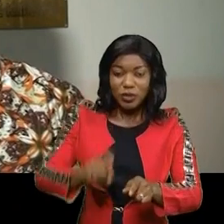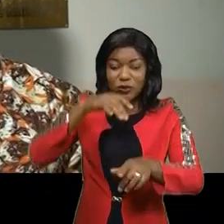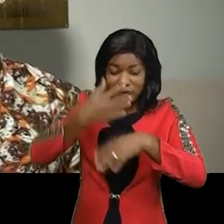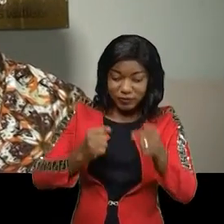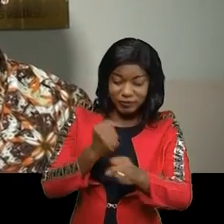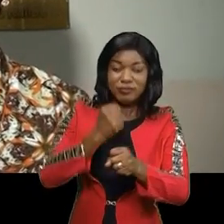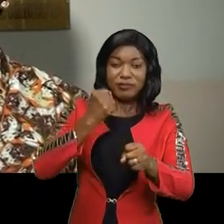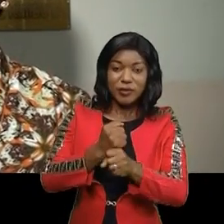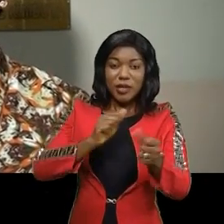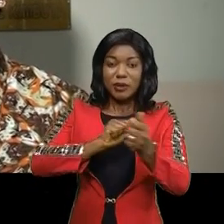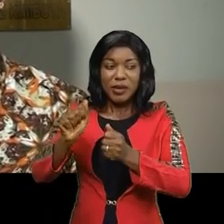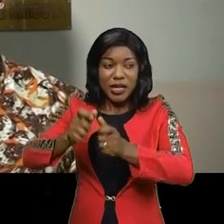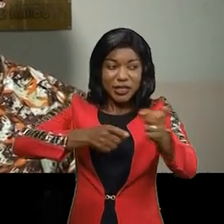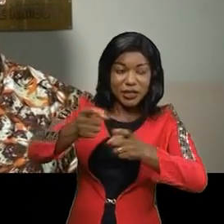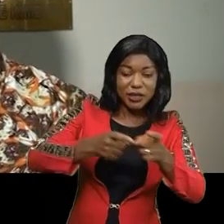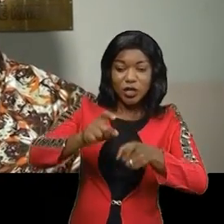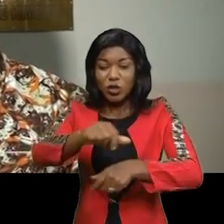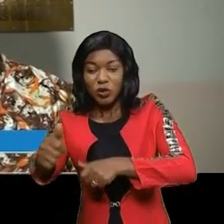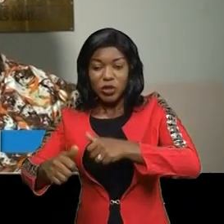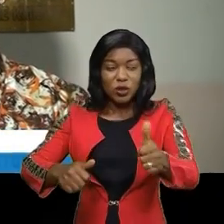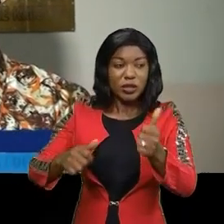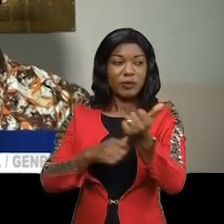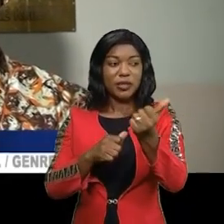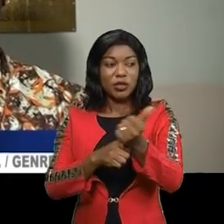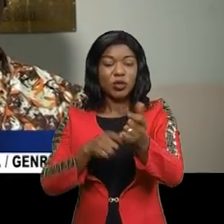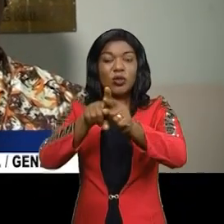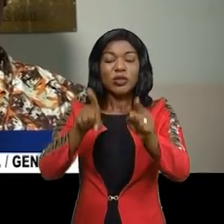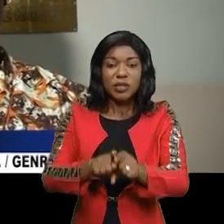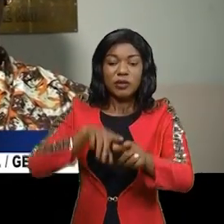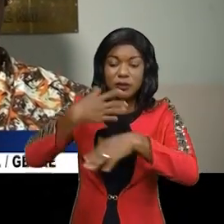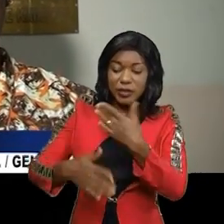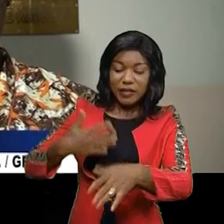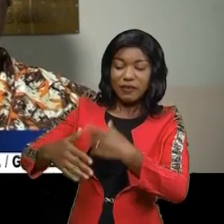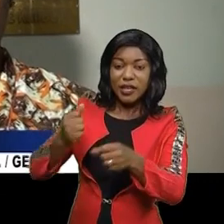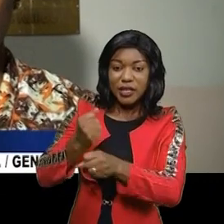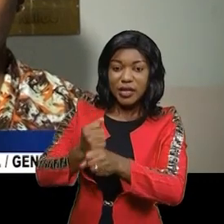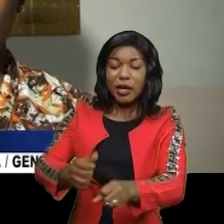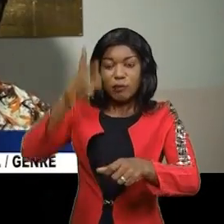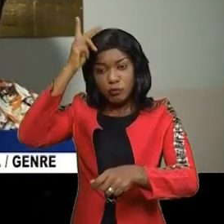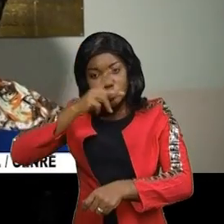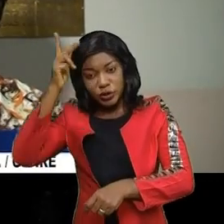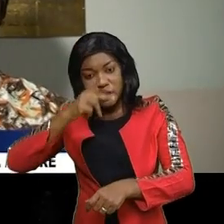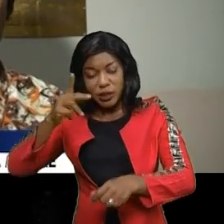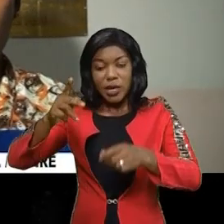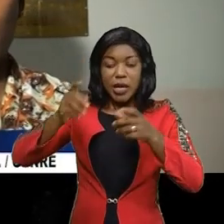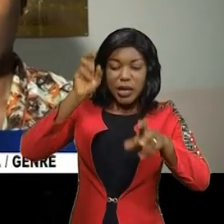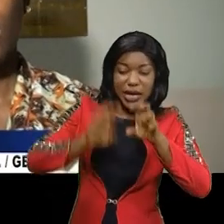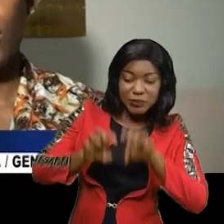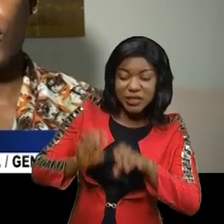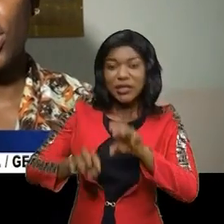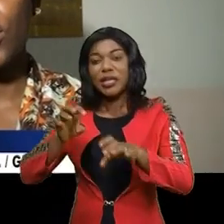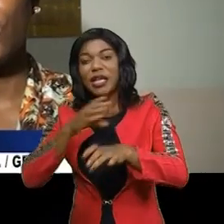au travers le coaching de nos autres entre guillemets et dont des fonctions aussi bien politiques, administratives